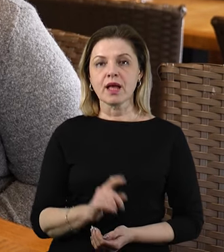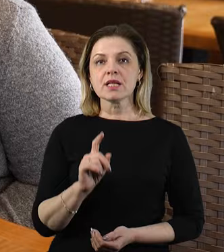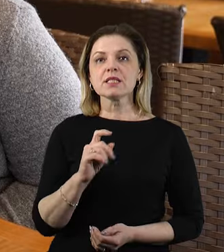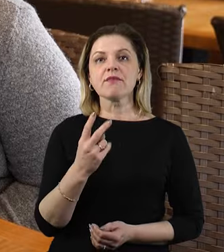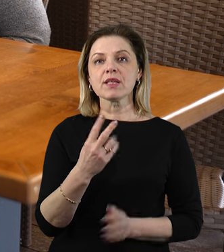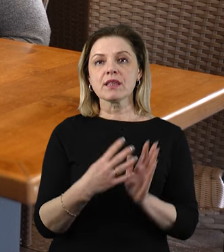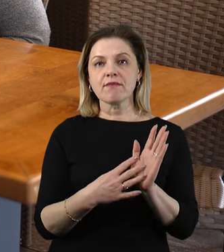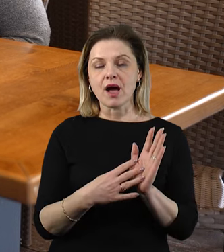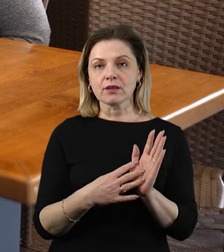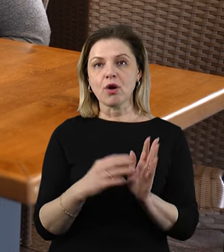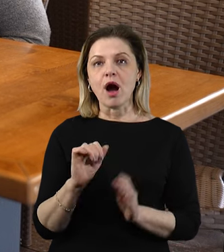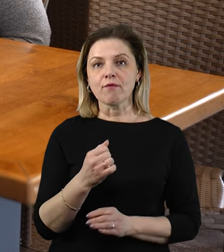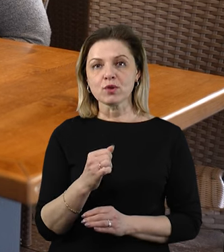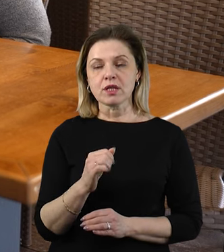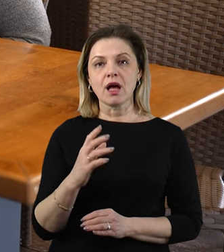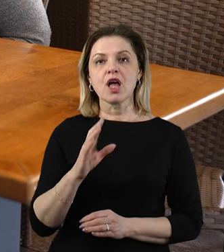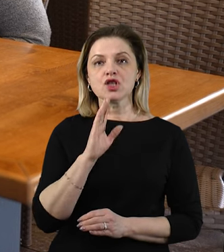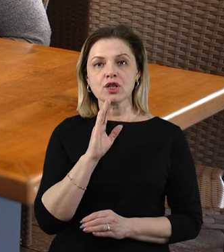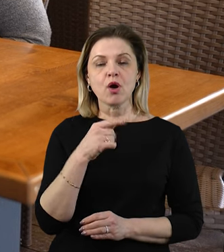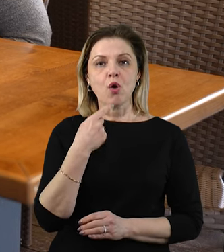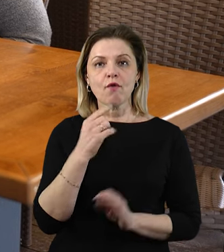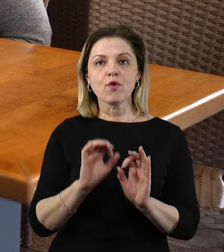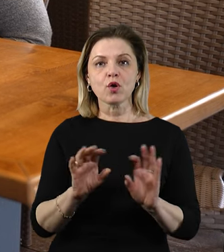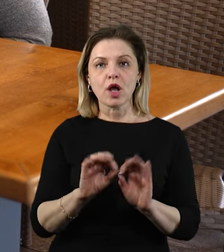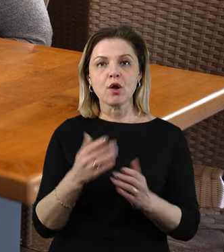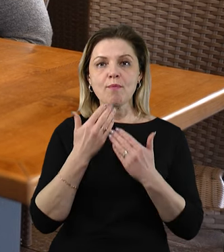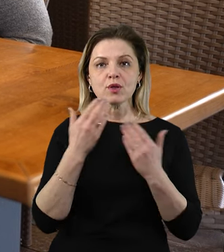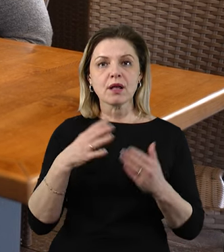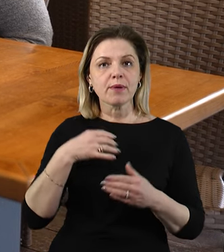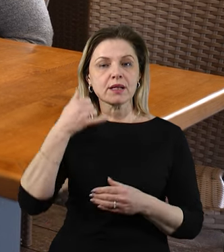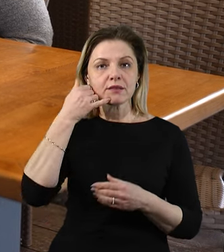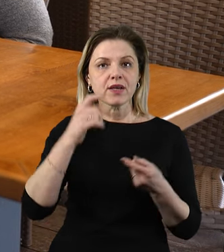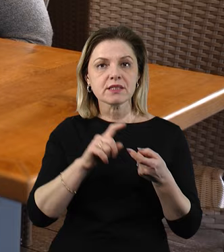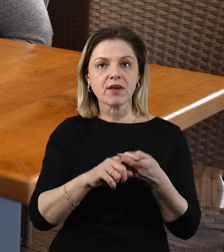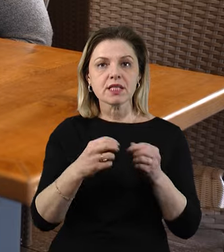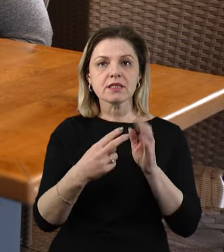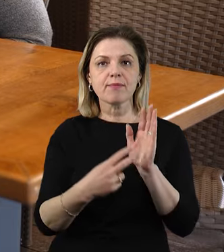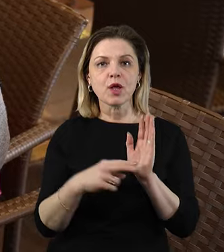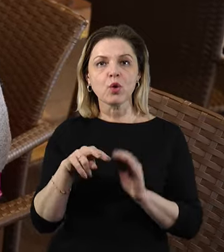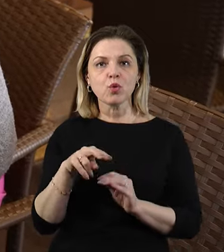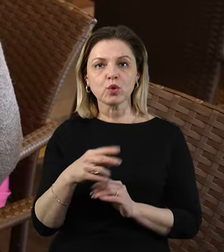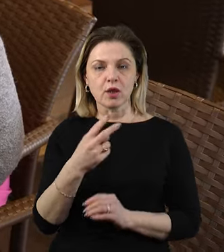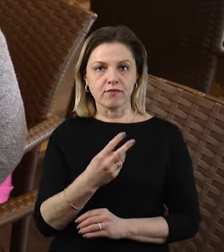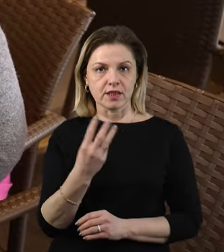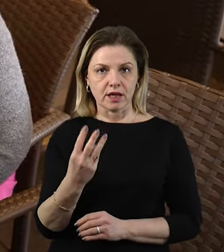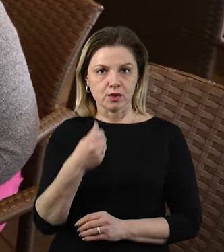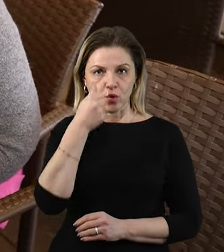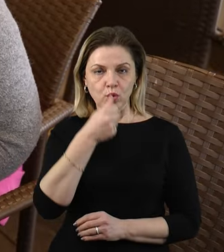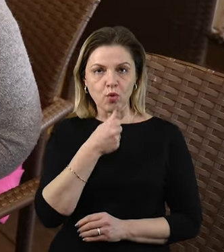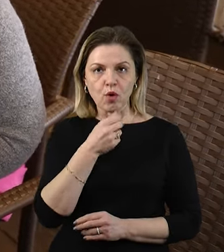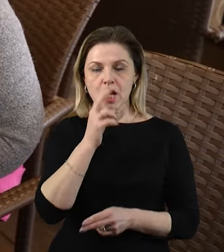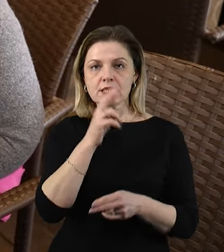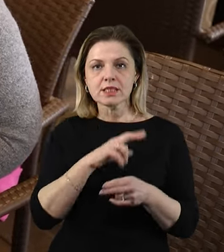29 августа. Наталя говорить, востаннє Юрій виходив на зв'язок 17 лютого 2023 року.